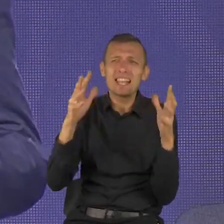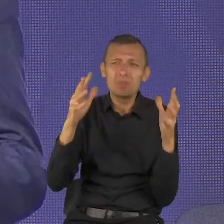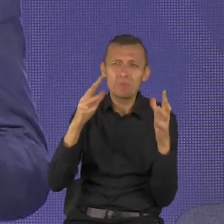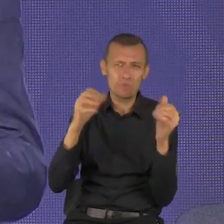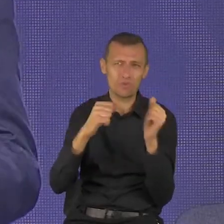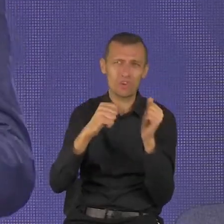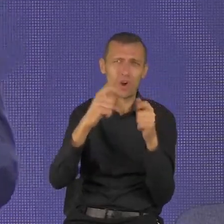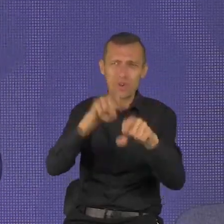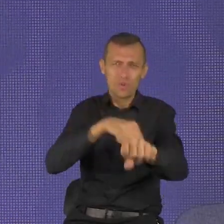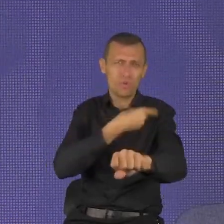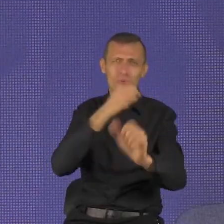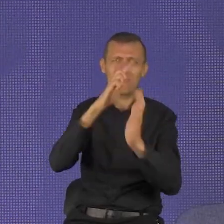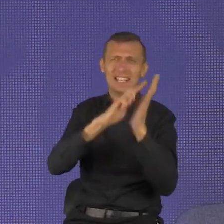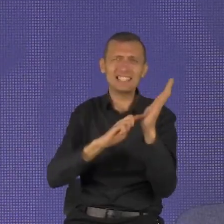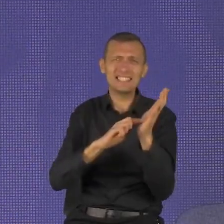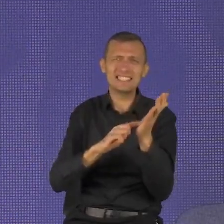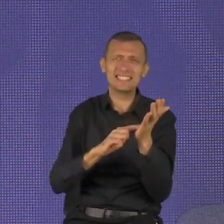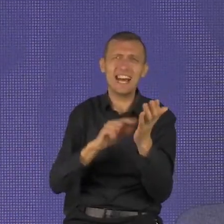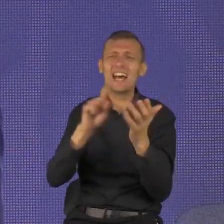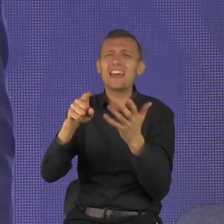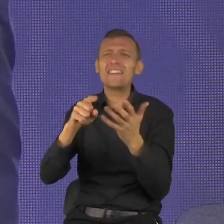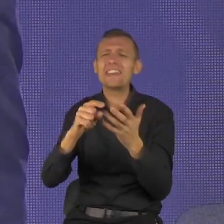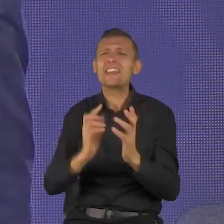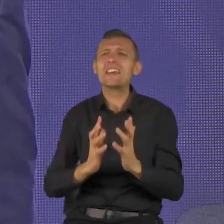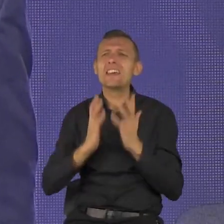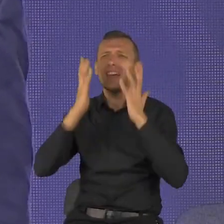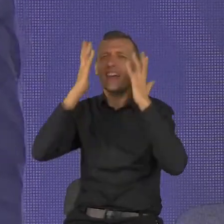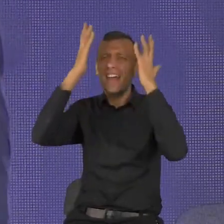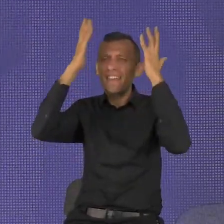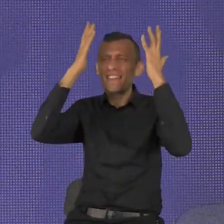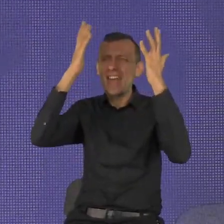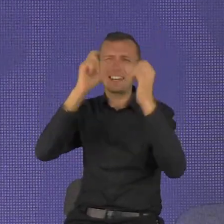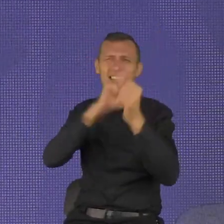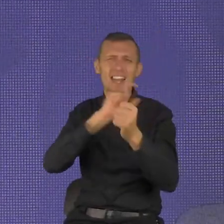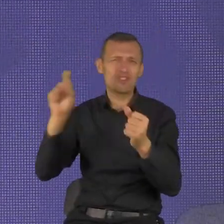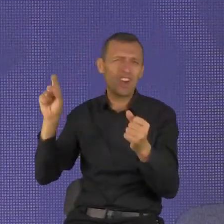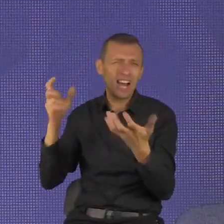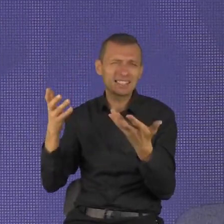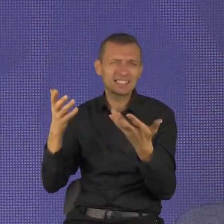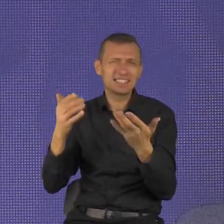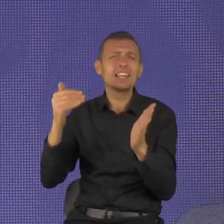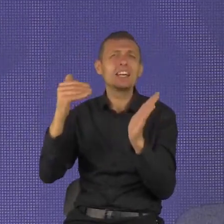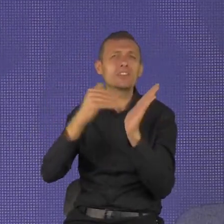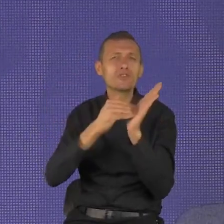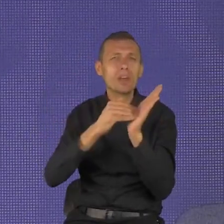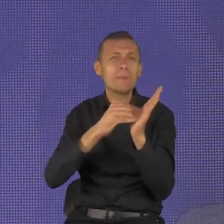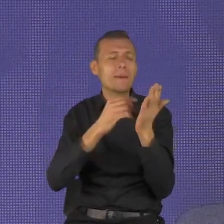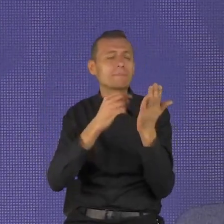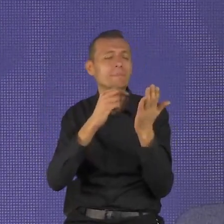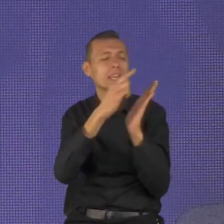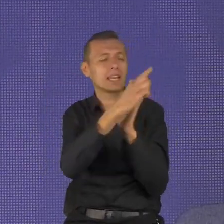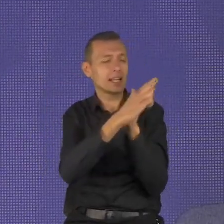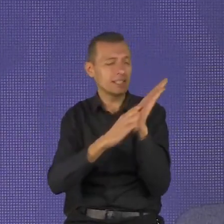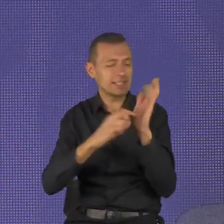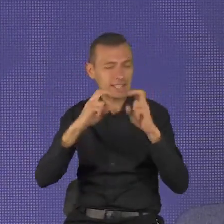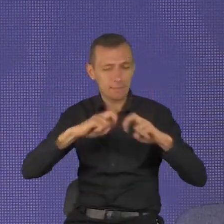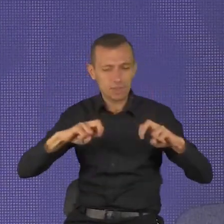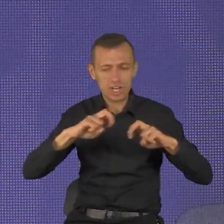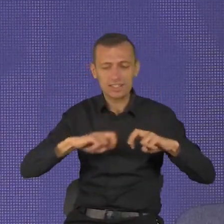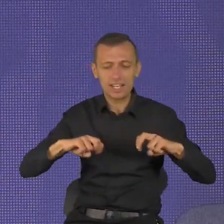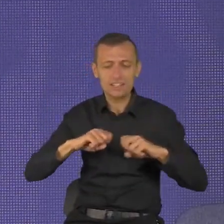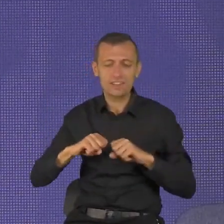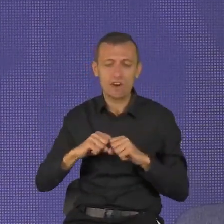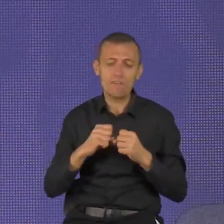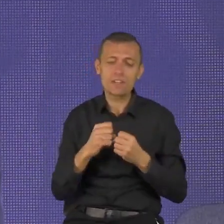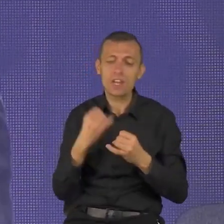jest warte mojego czasu, energii, wysiłku, reputacji, pieniędzy, mojego życia? Jakie to będzie... Ja sobie zadaję takie pytanie. Jakie to będzie miało